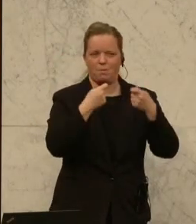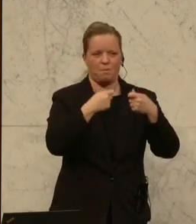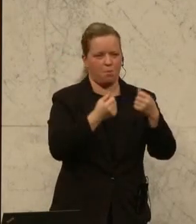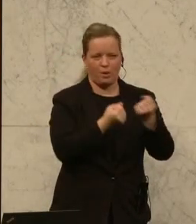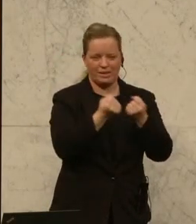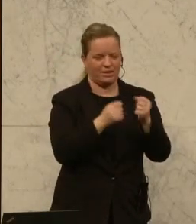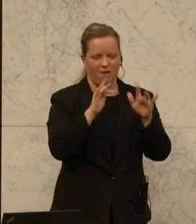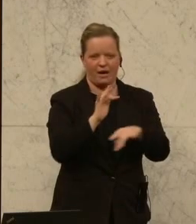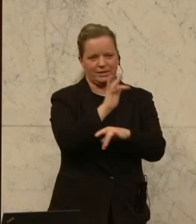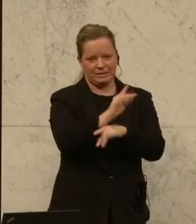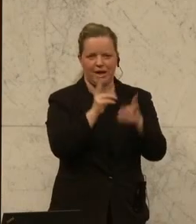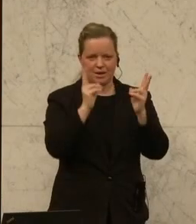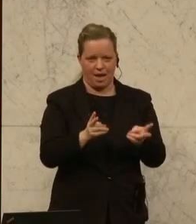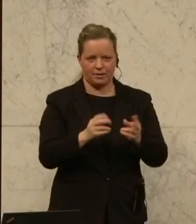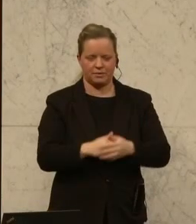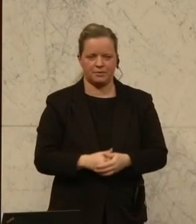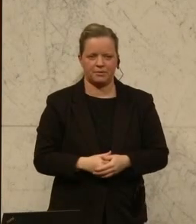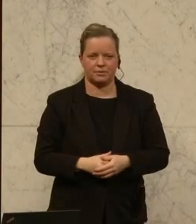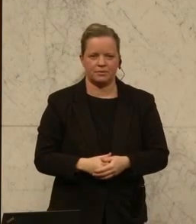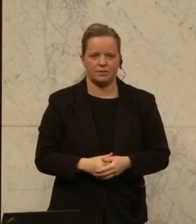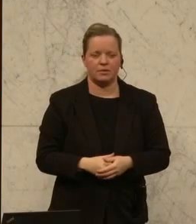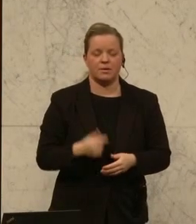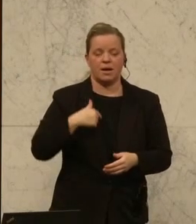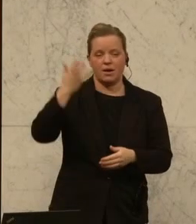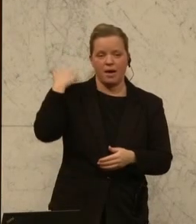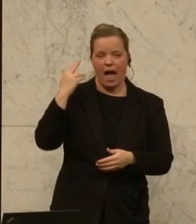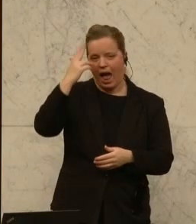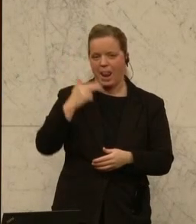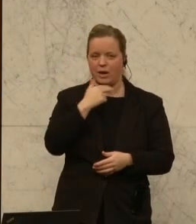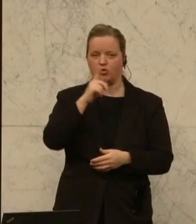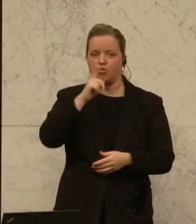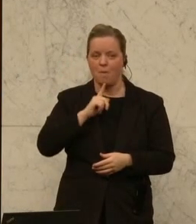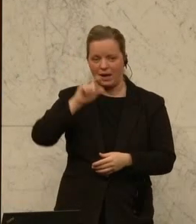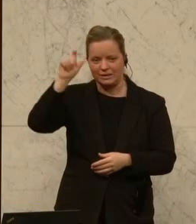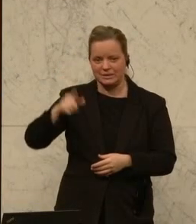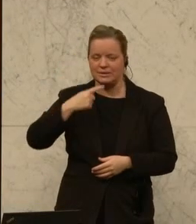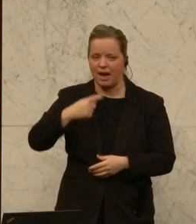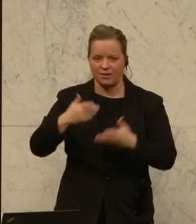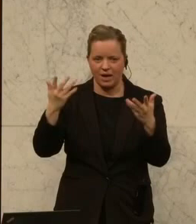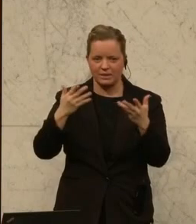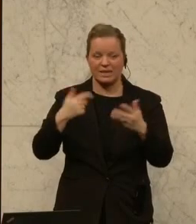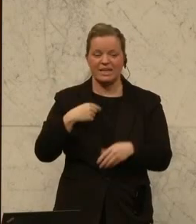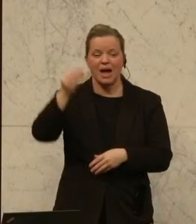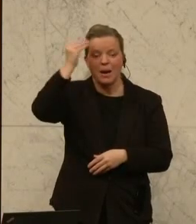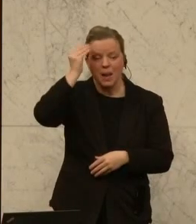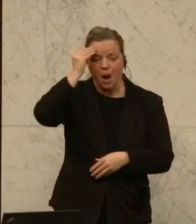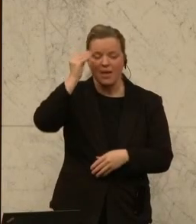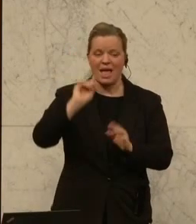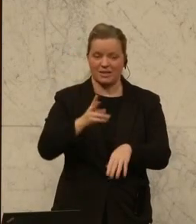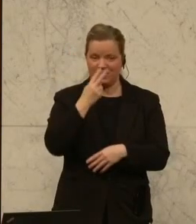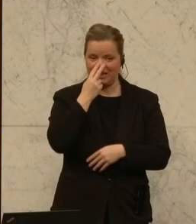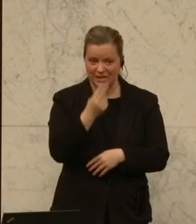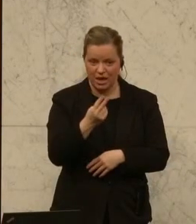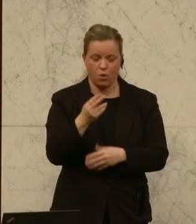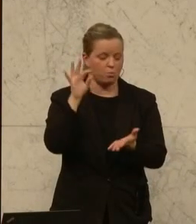Damen und Herren, damit geht es mir wie einst dem heiligen Thomas, ich glaube es erst, wenn ich es sehe und derzeit sehe ich es noch nicht.